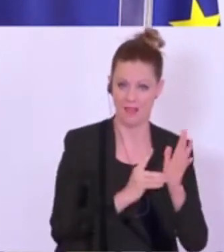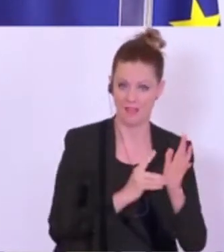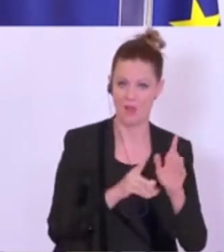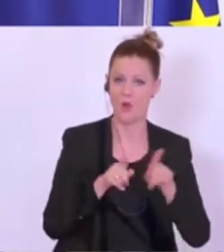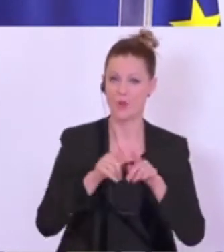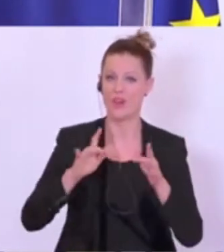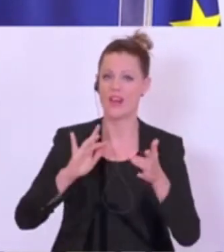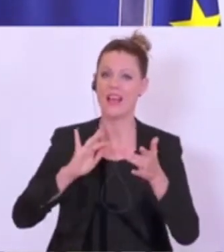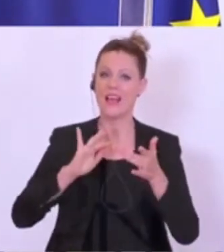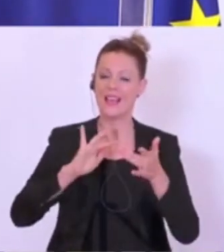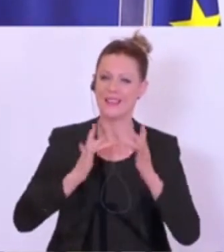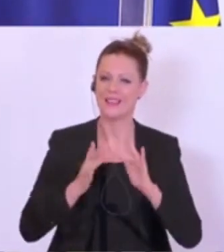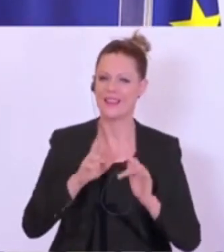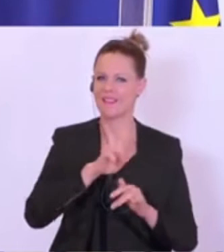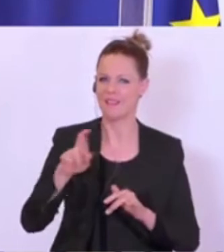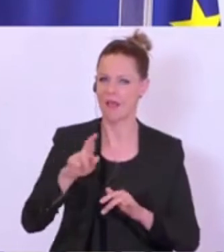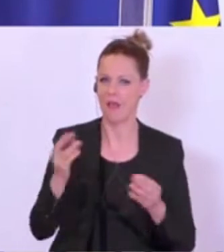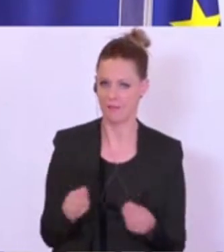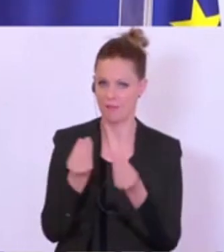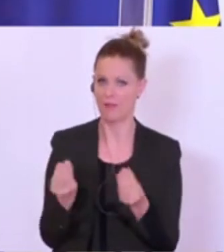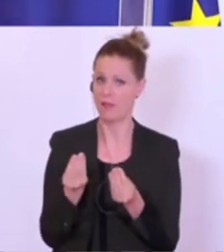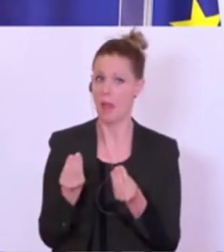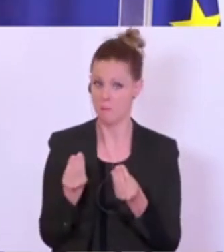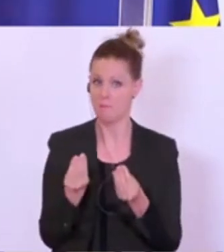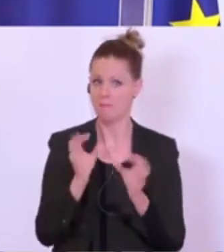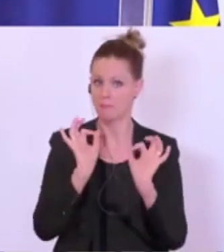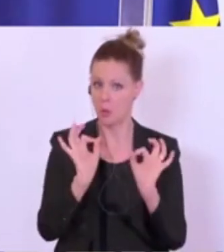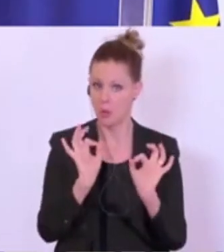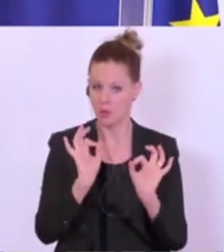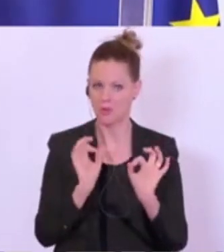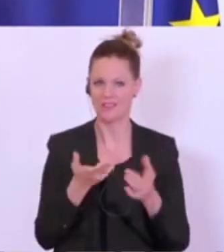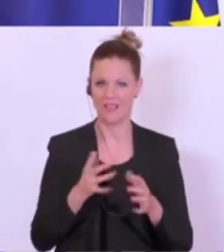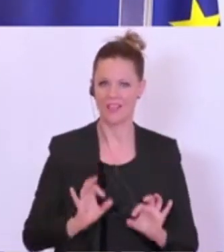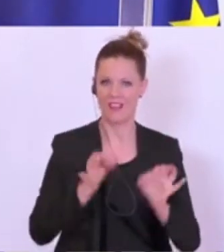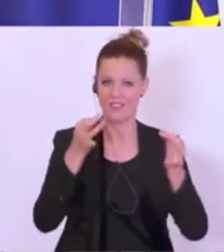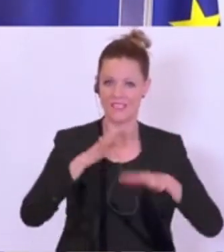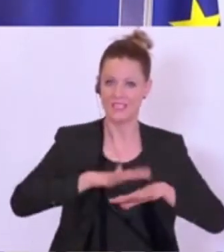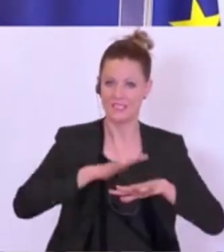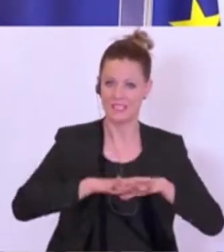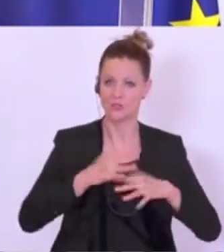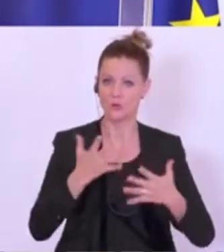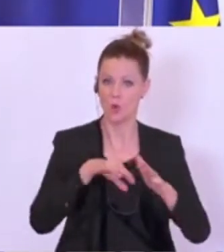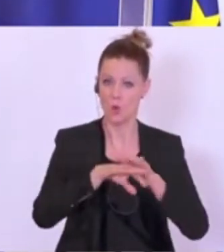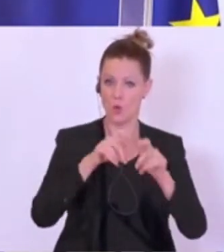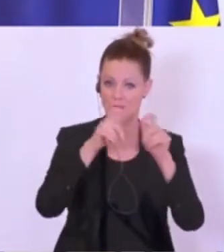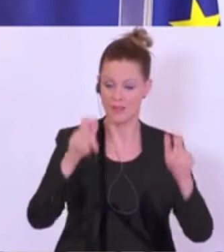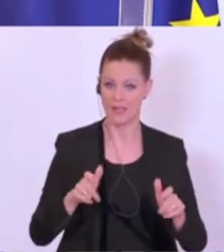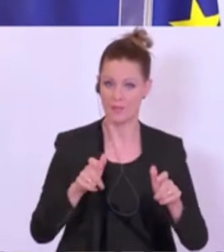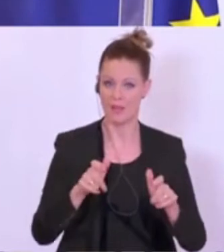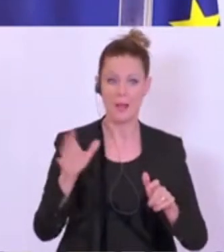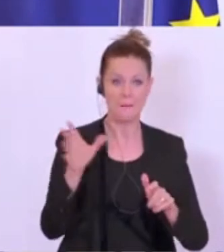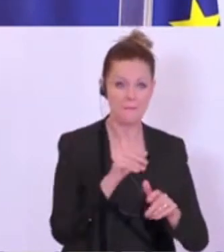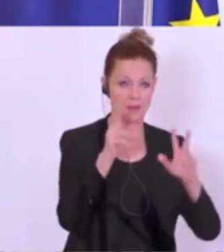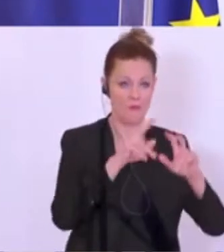der Dinge punkten und hier in diesen Qualifizierungsnetzen können die Unternehmen mit den